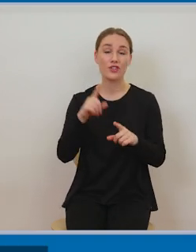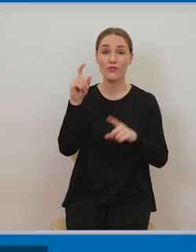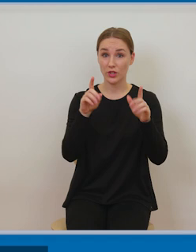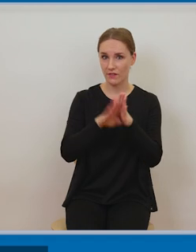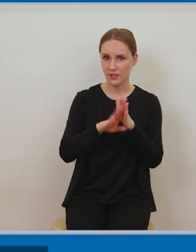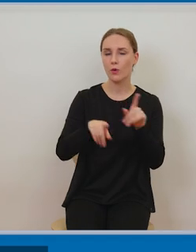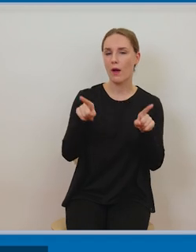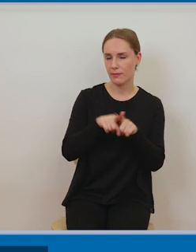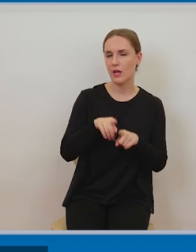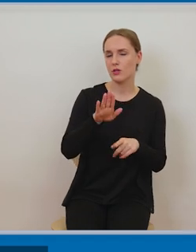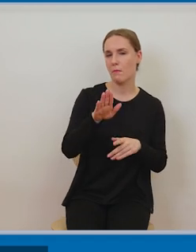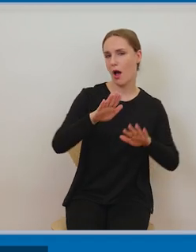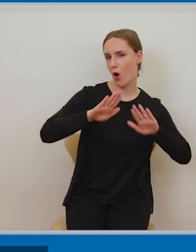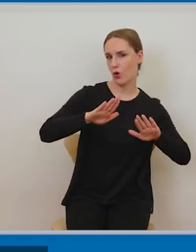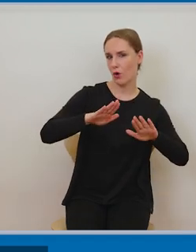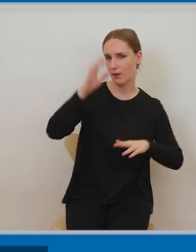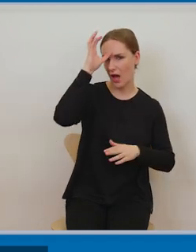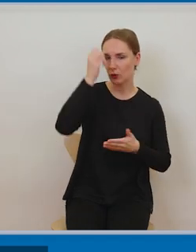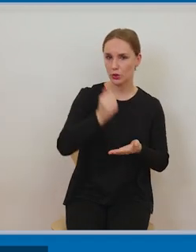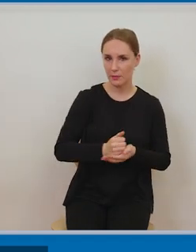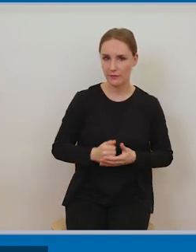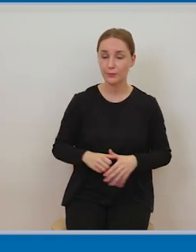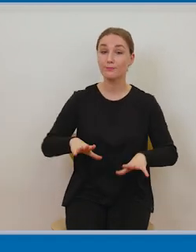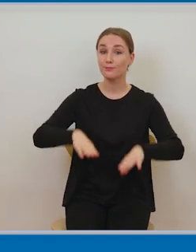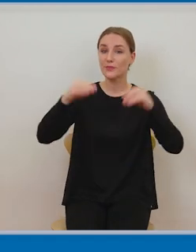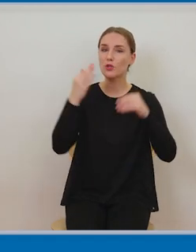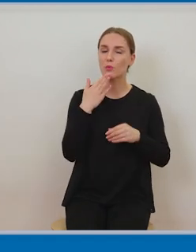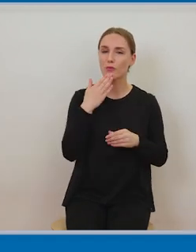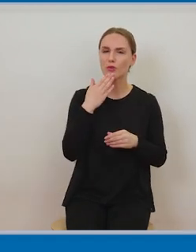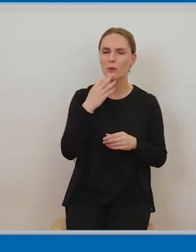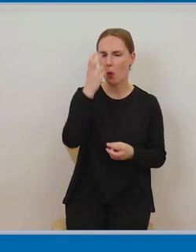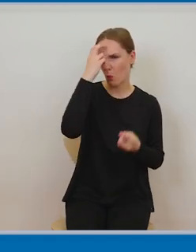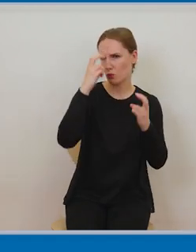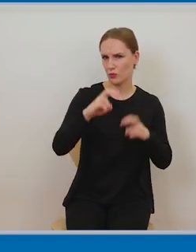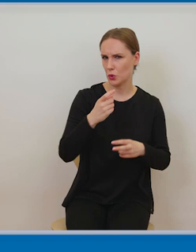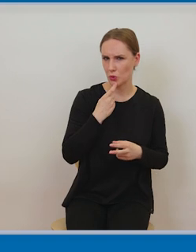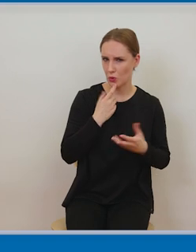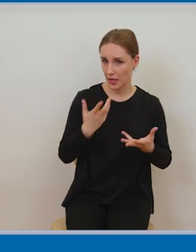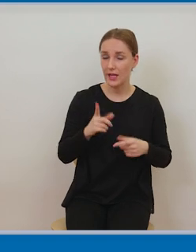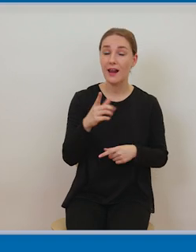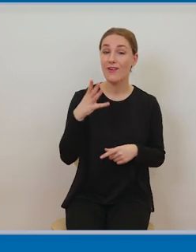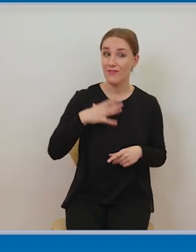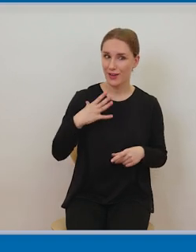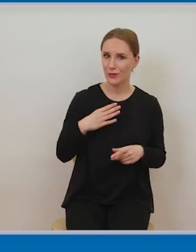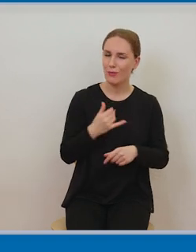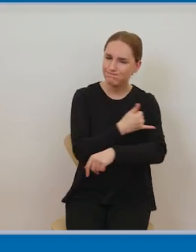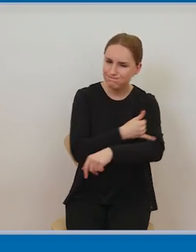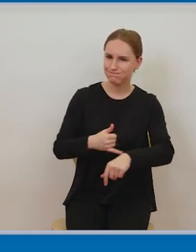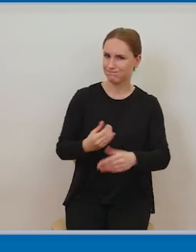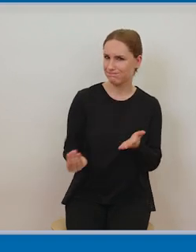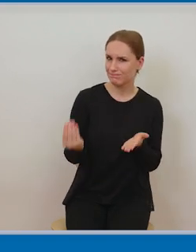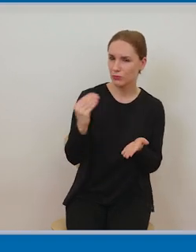samym pojęciu utworu, ale warto może jeszcze podkreślić, że obecnie stosunkowo liberalne stosuje się